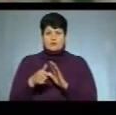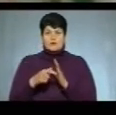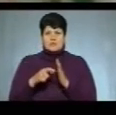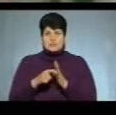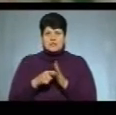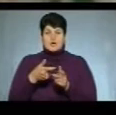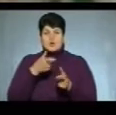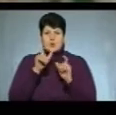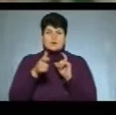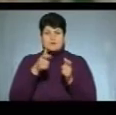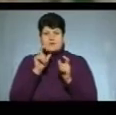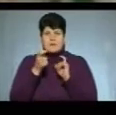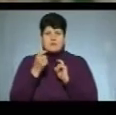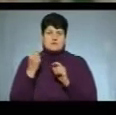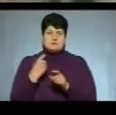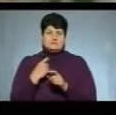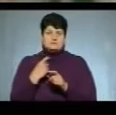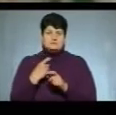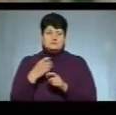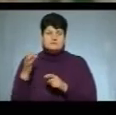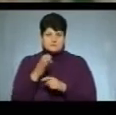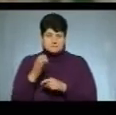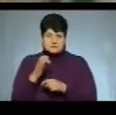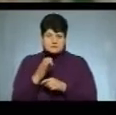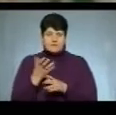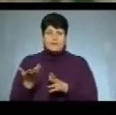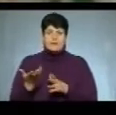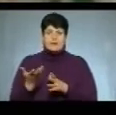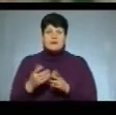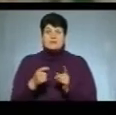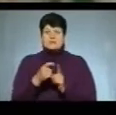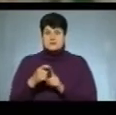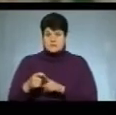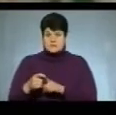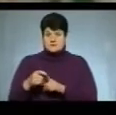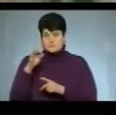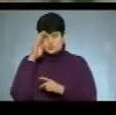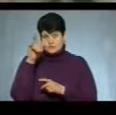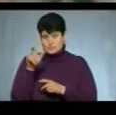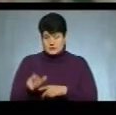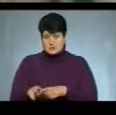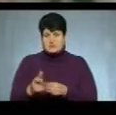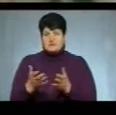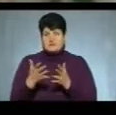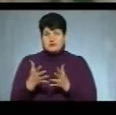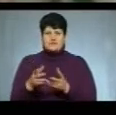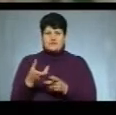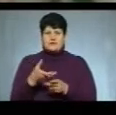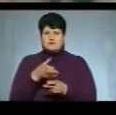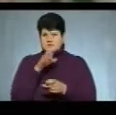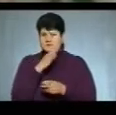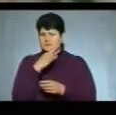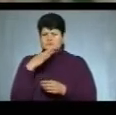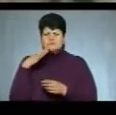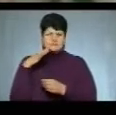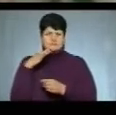розпивали спиртні напої. Зі слів підозрюваного, стало відомо, що останні вжили велику кількість спиртних